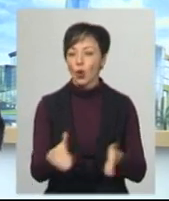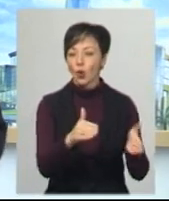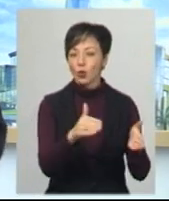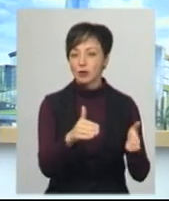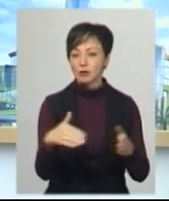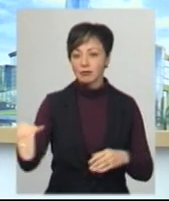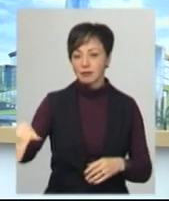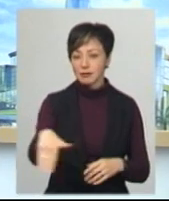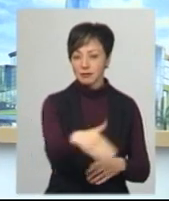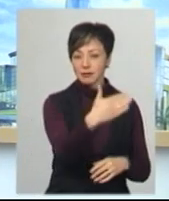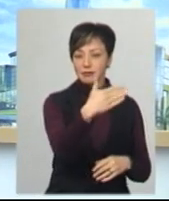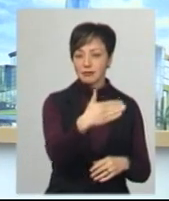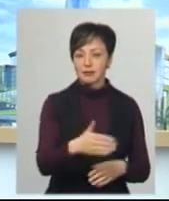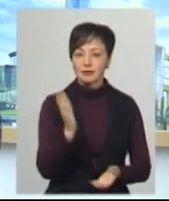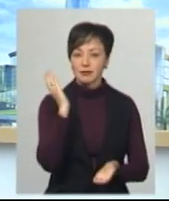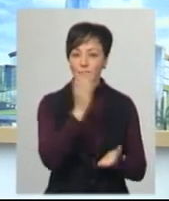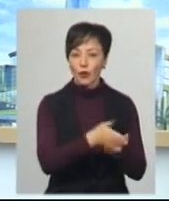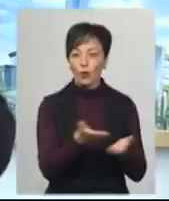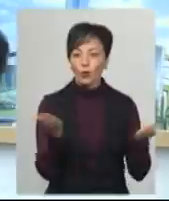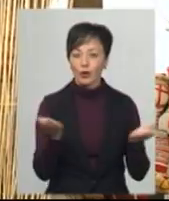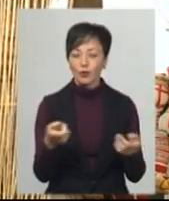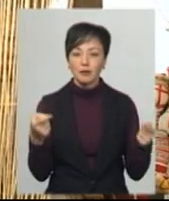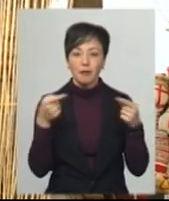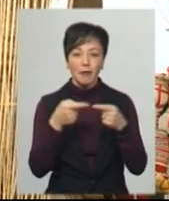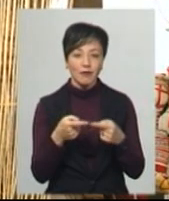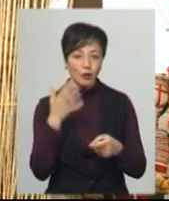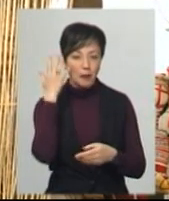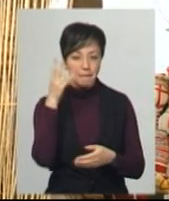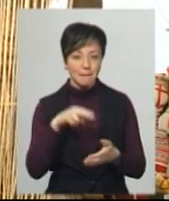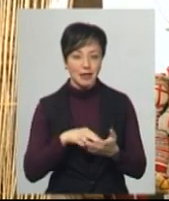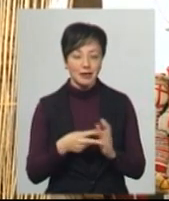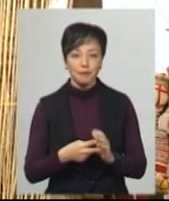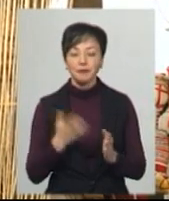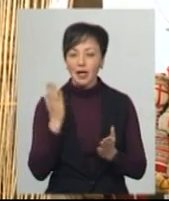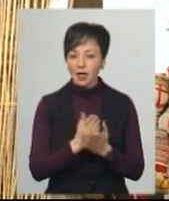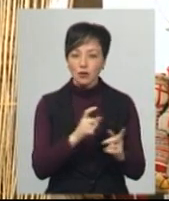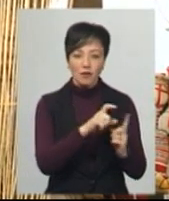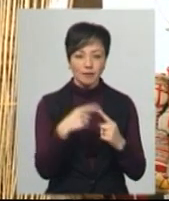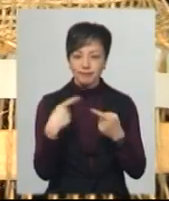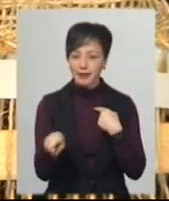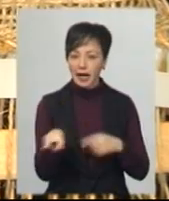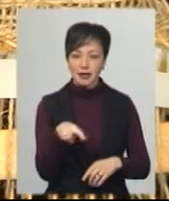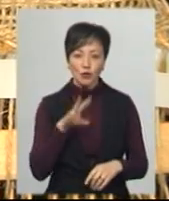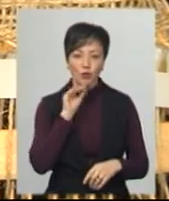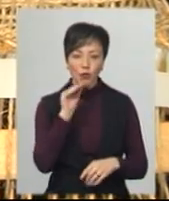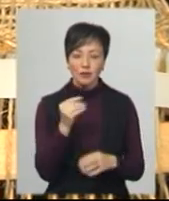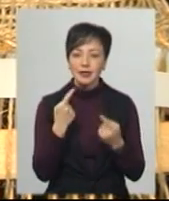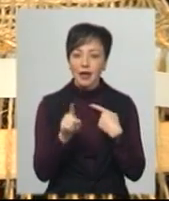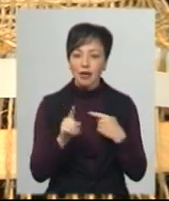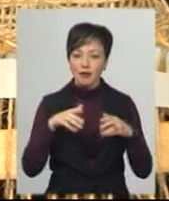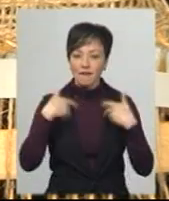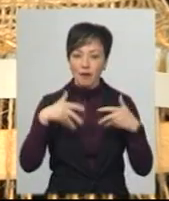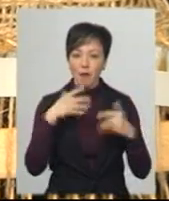попіздовж до якоїсь певної мети. Є слова, котрі відрізняються від літературної мови тим, що вони інакше